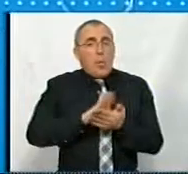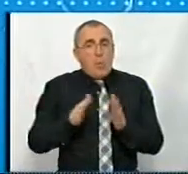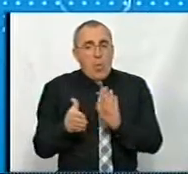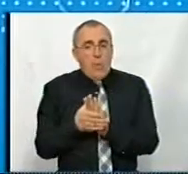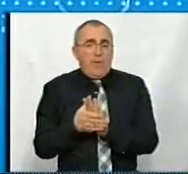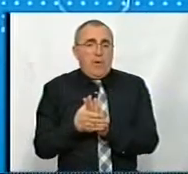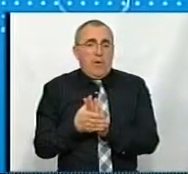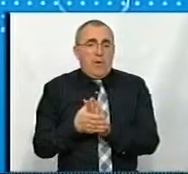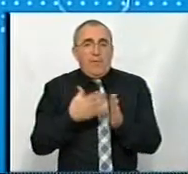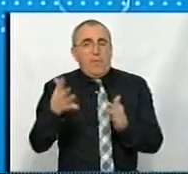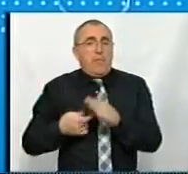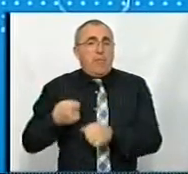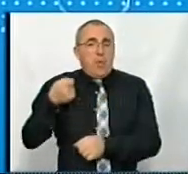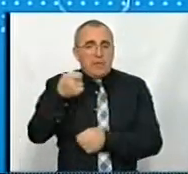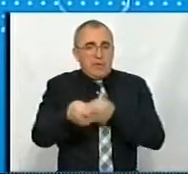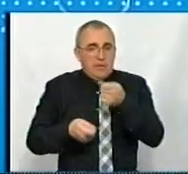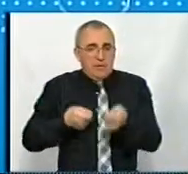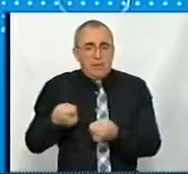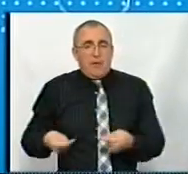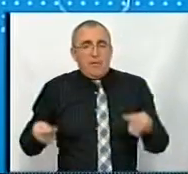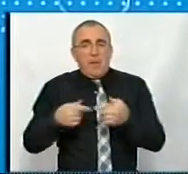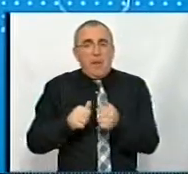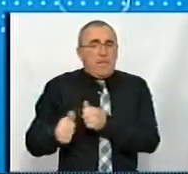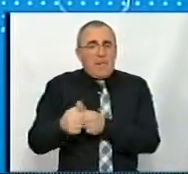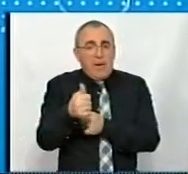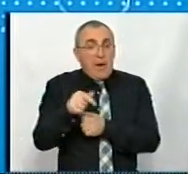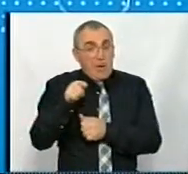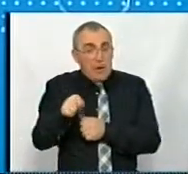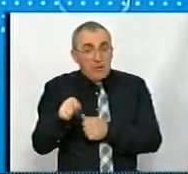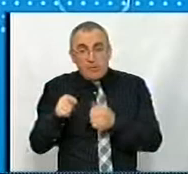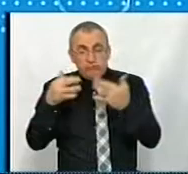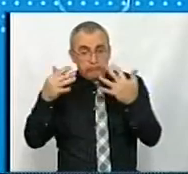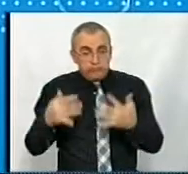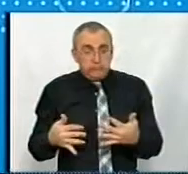вони подали заявки, визначили пріоритети, і, згідно пріоритетів,